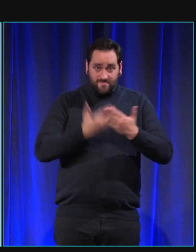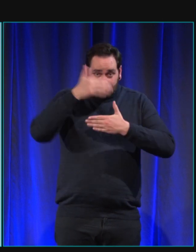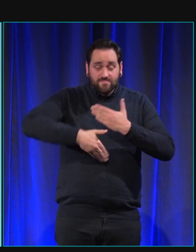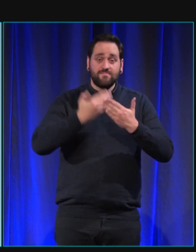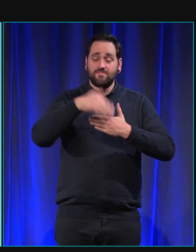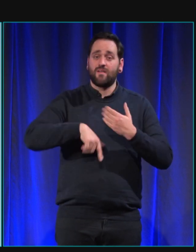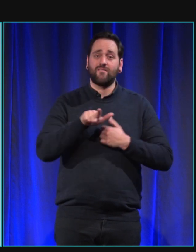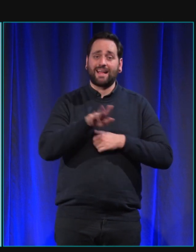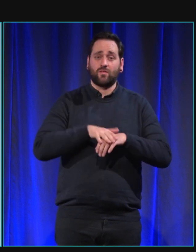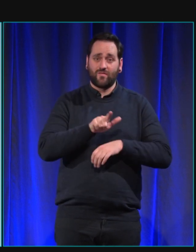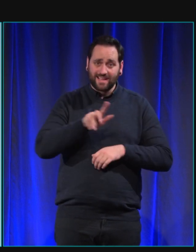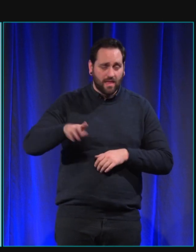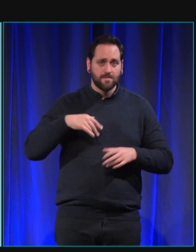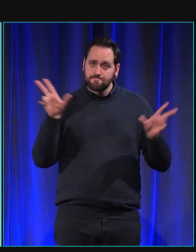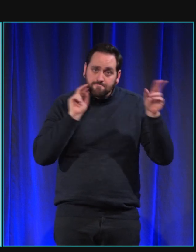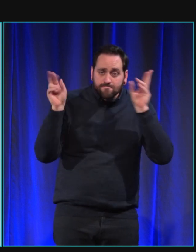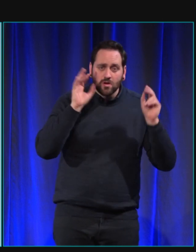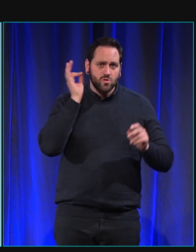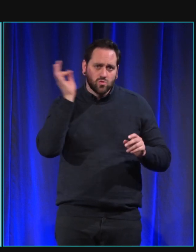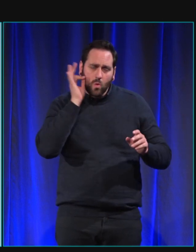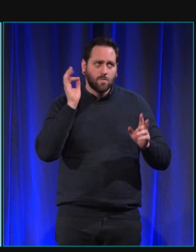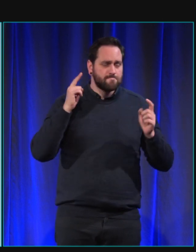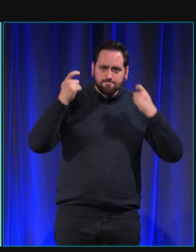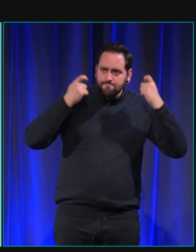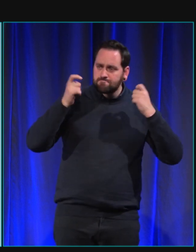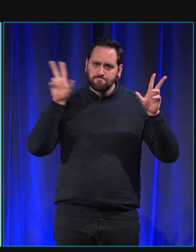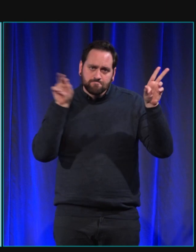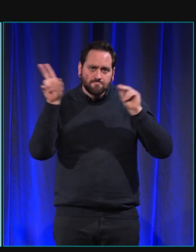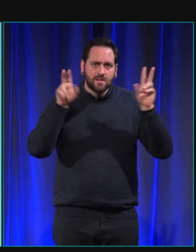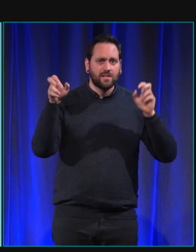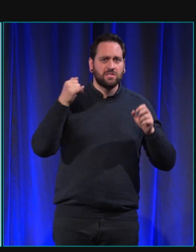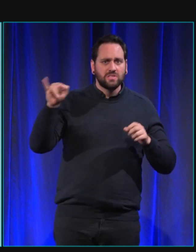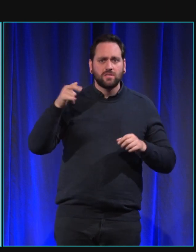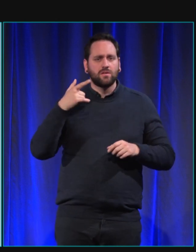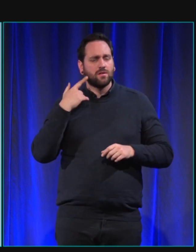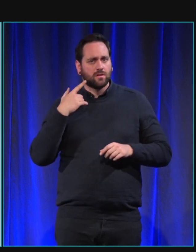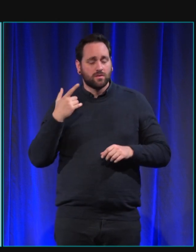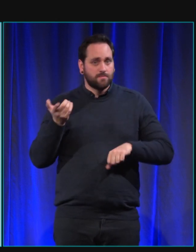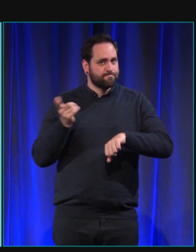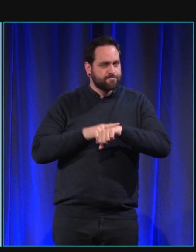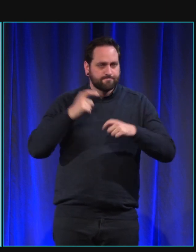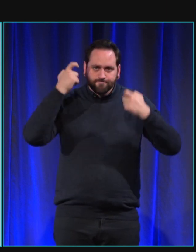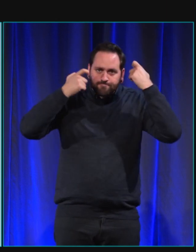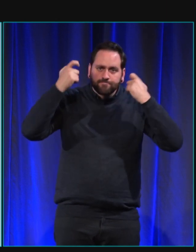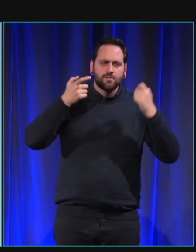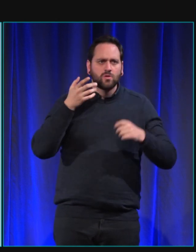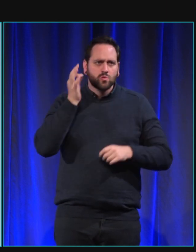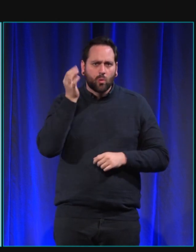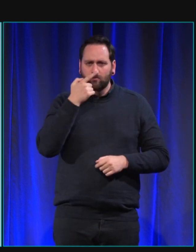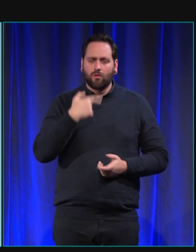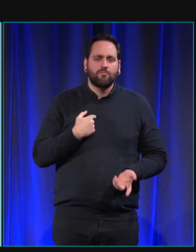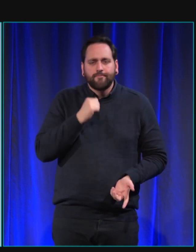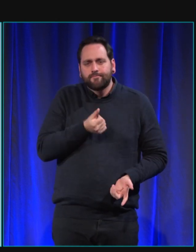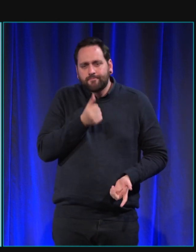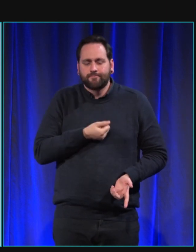qu'il doit analyser tous les sons qui vont lui parvenir et décider immédiatement si ce son est important s'il